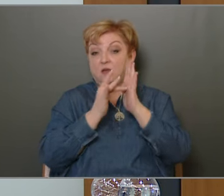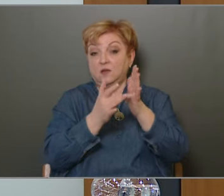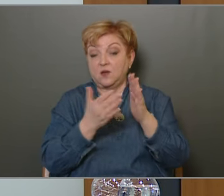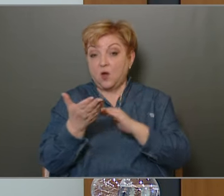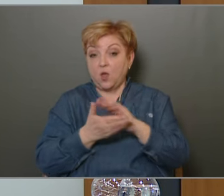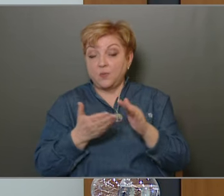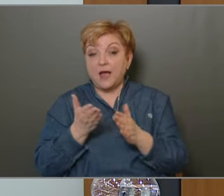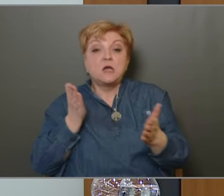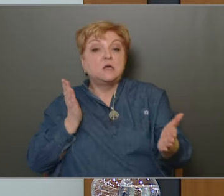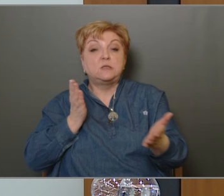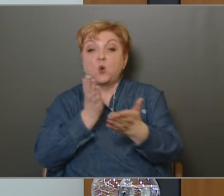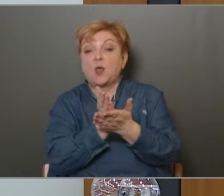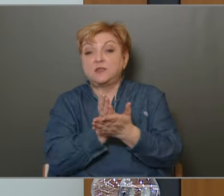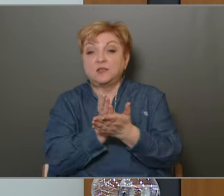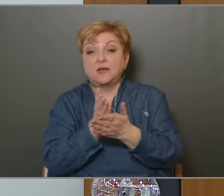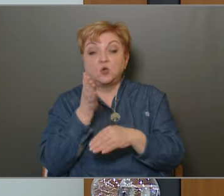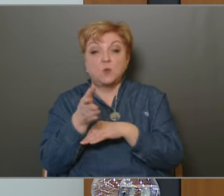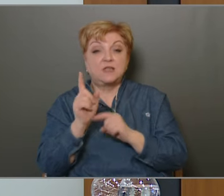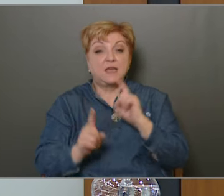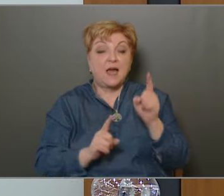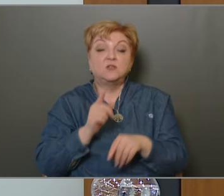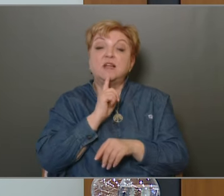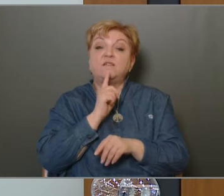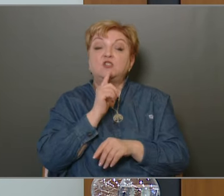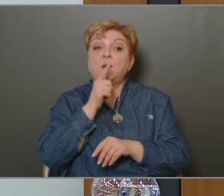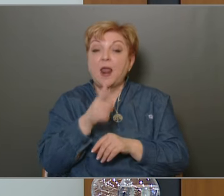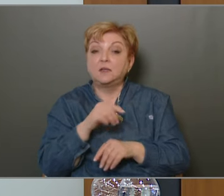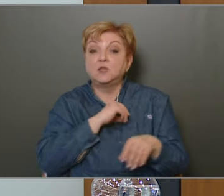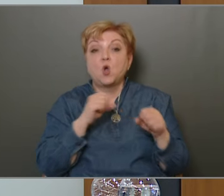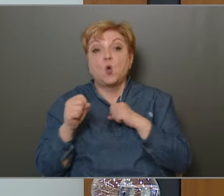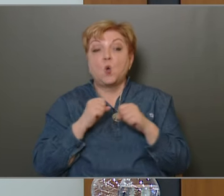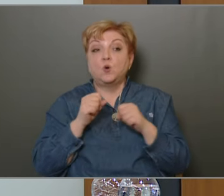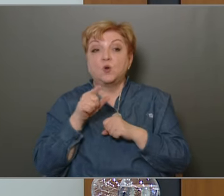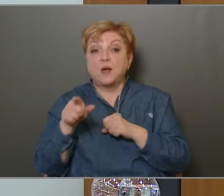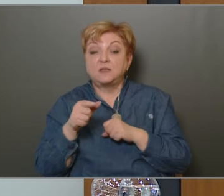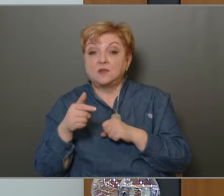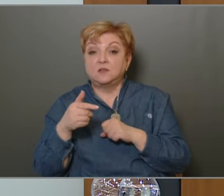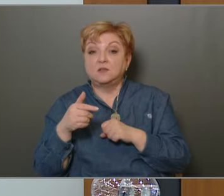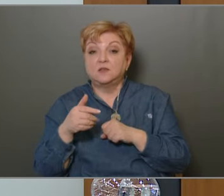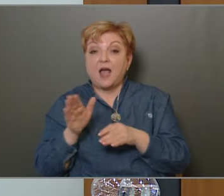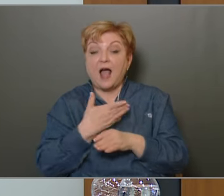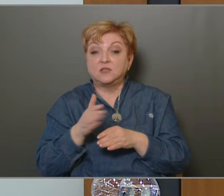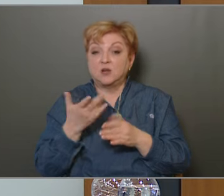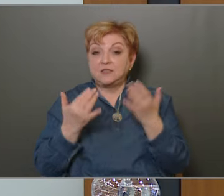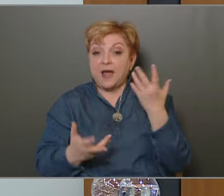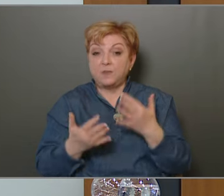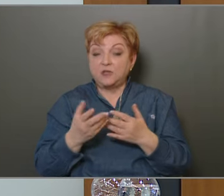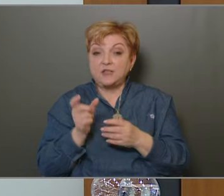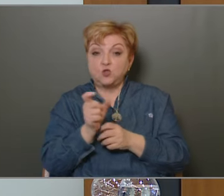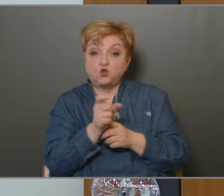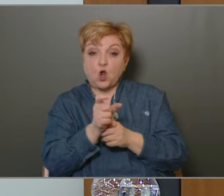szolidaritási hozzájárulás összege kevesebb lett az önkormányzat által számítottnál, így ez is